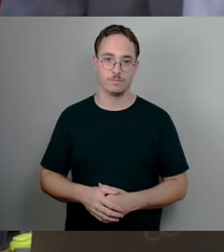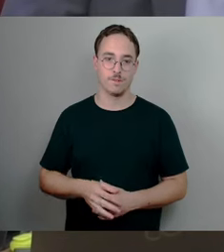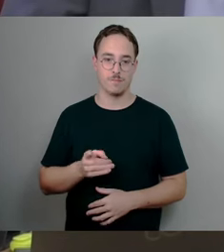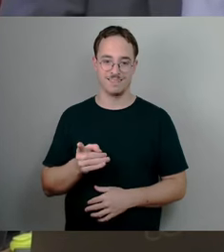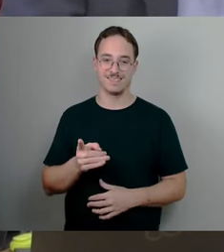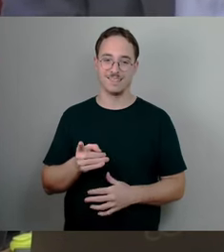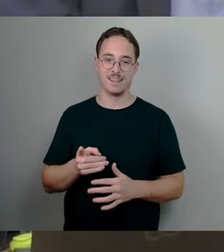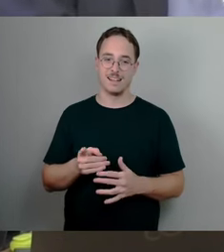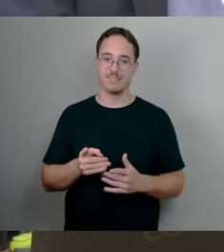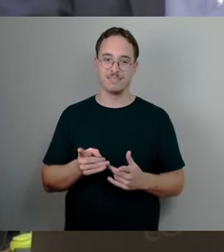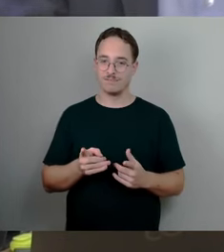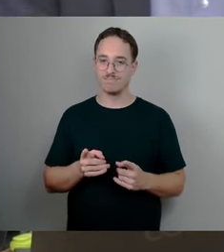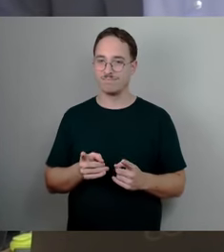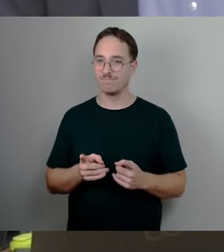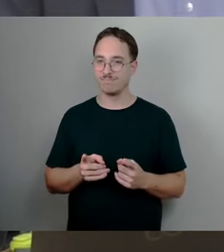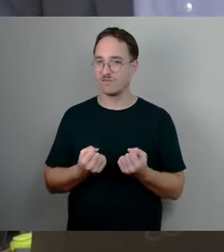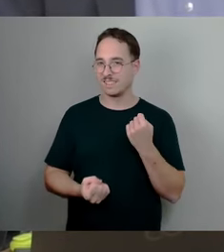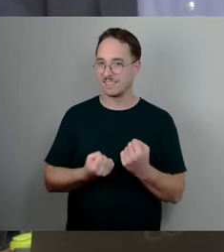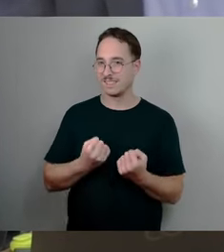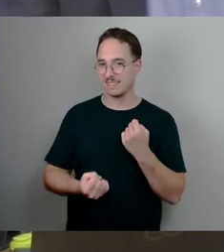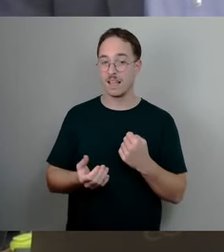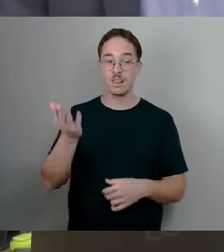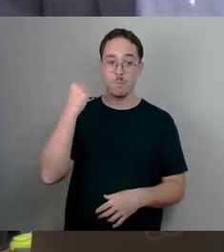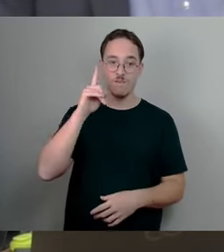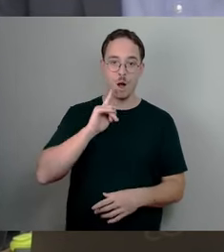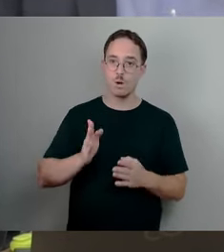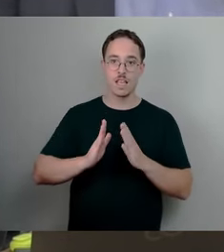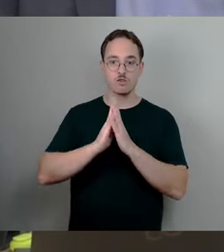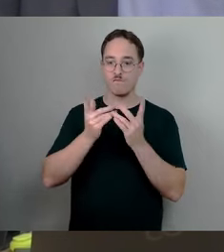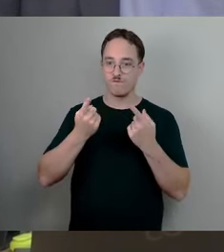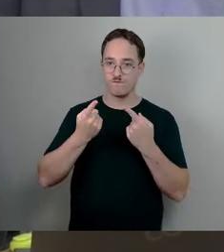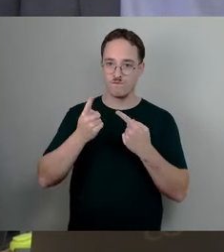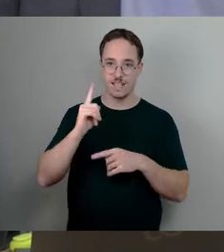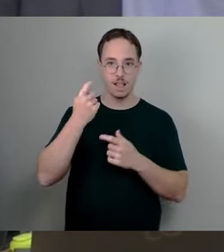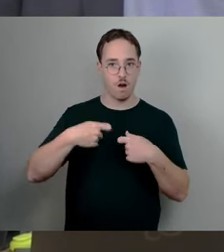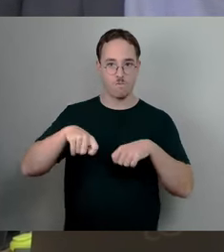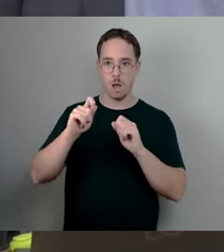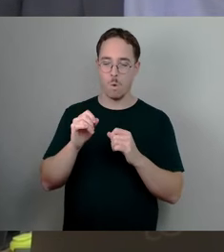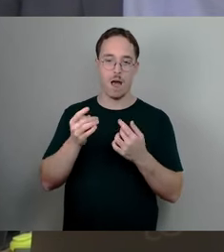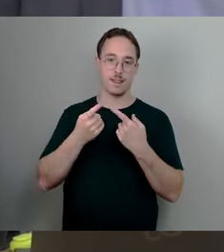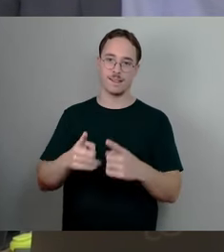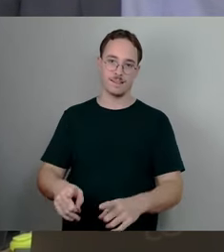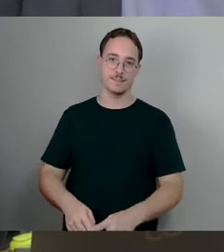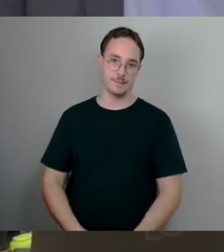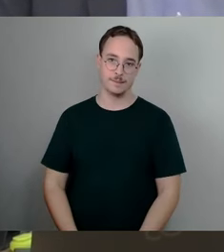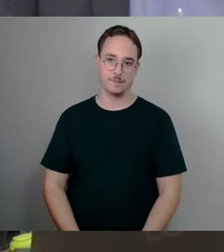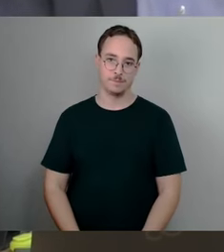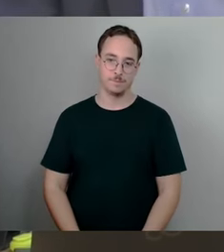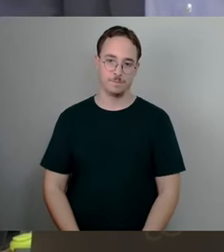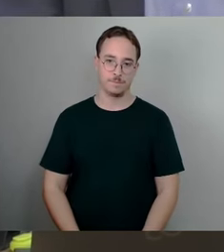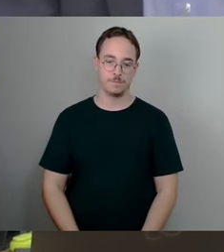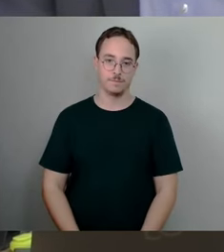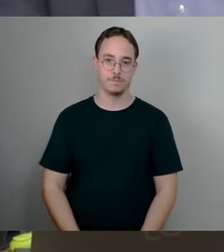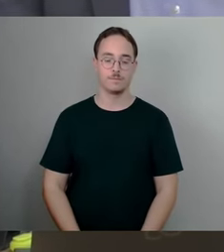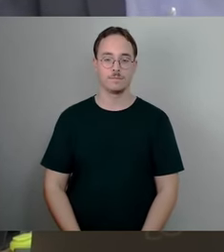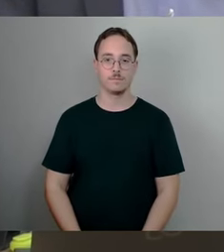die stehen. Das ist anders als bei der Frauenkirche. Als Objekt, wo sehr wohl eine Gemeinnützigkeit war,